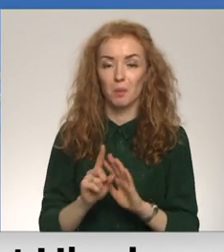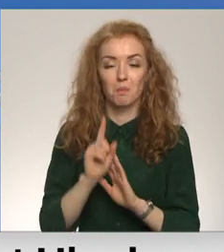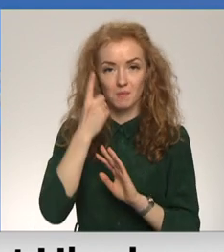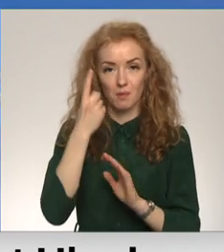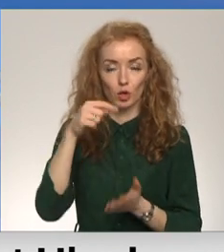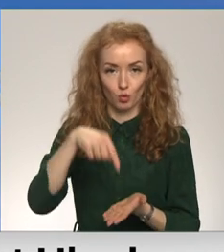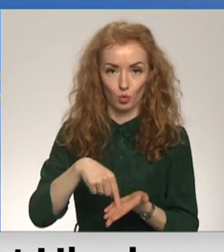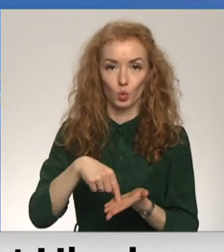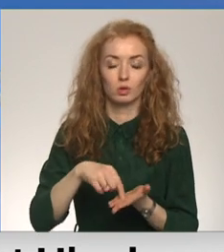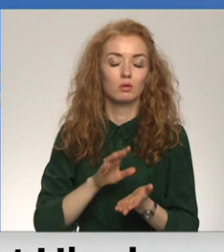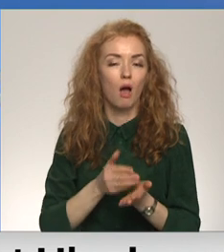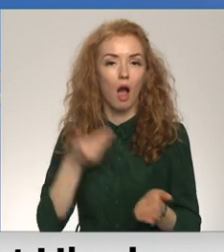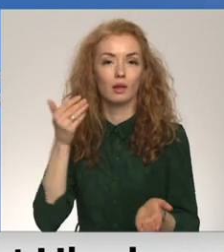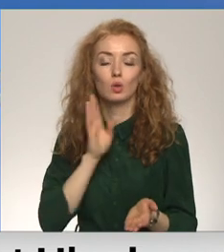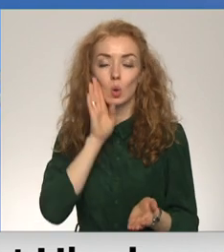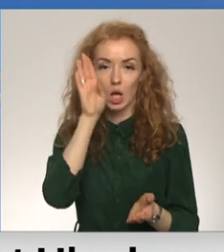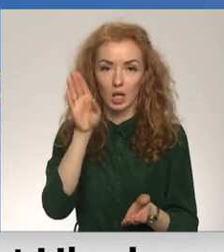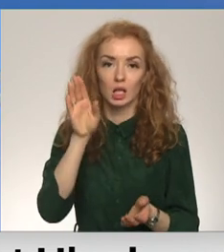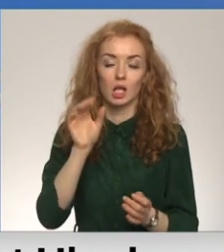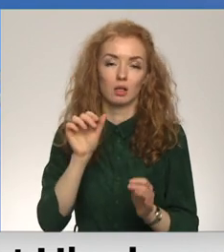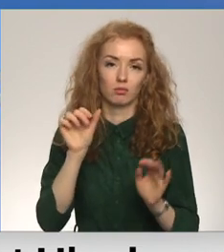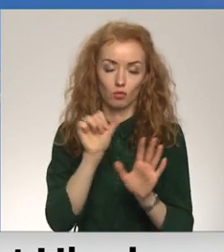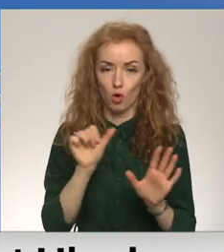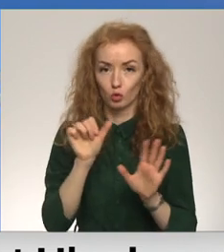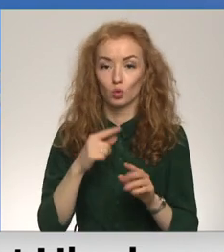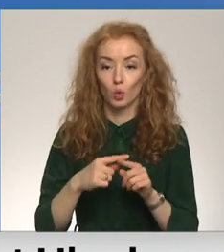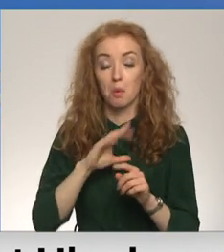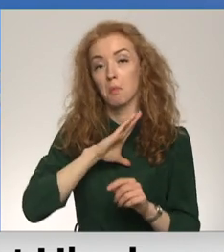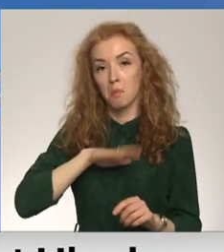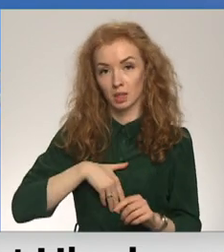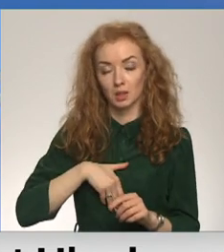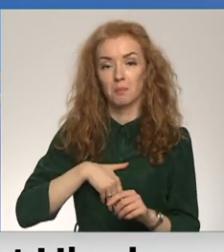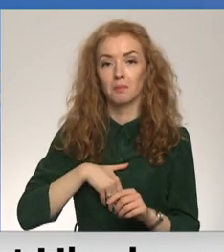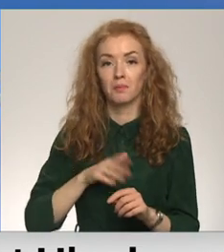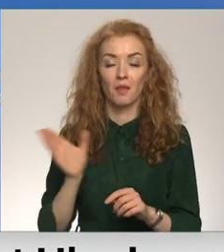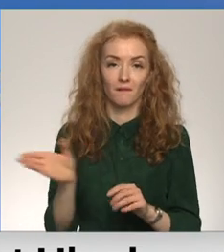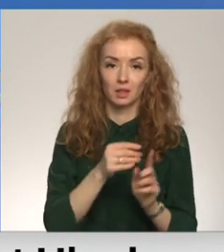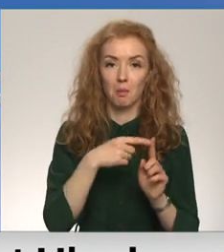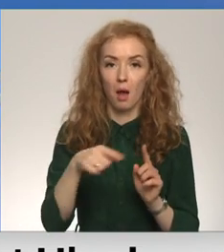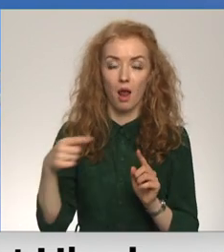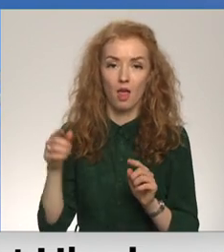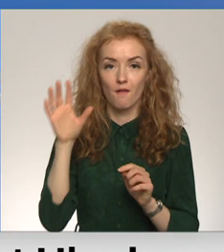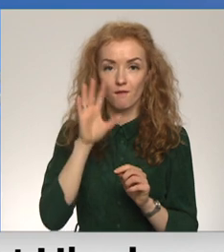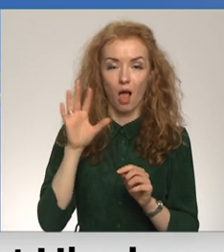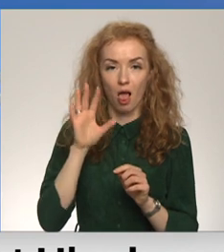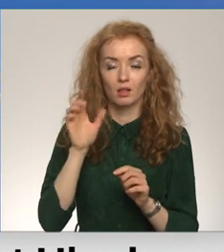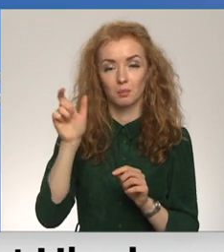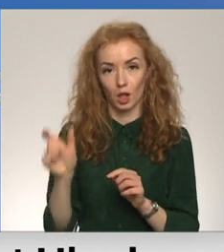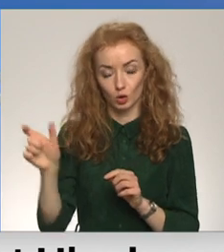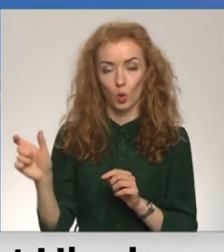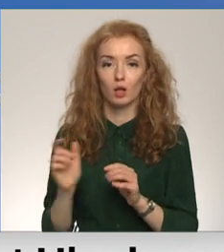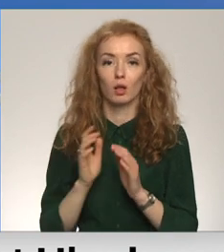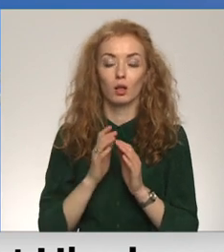ir agres rītdienas rīts. Pēc tam visi pārējie valsts piedrīgie tiek aicināti turpināt ceļu.